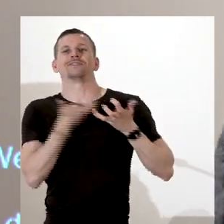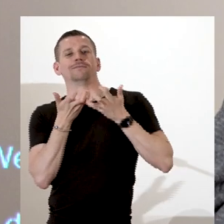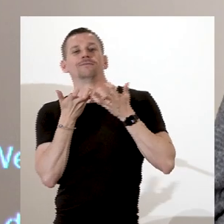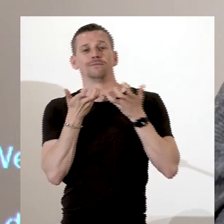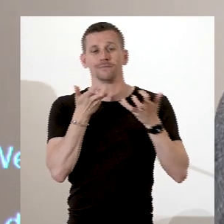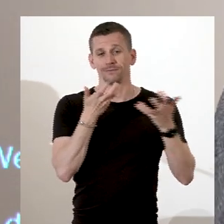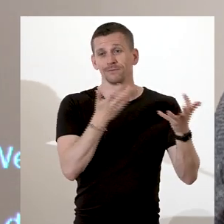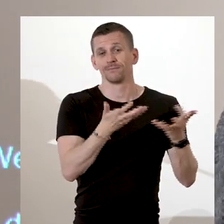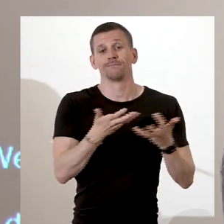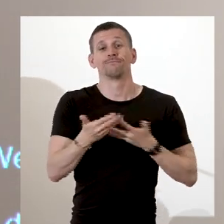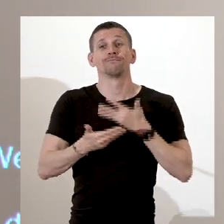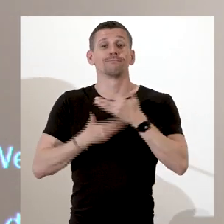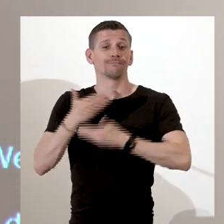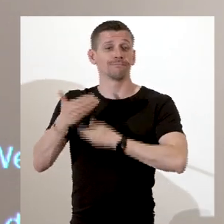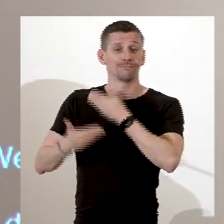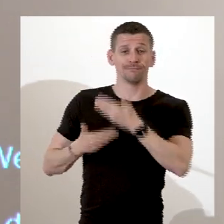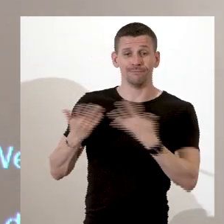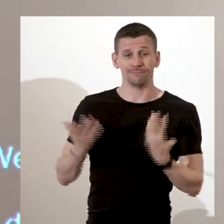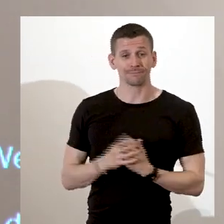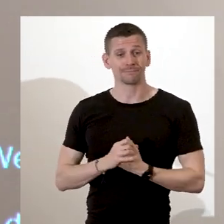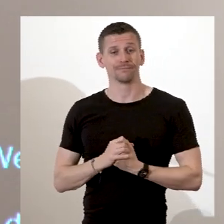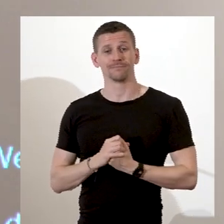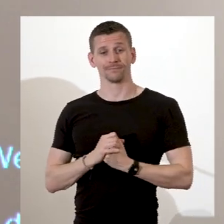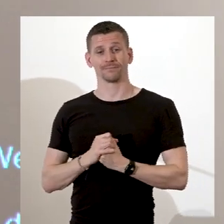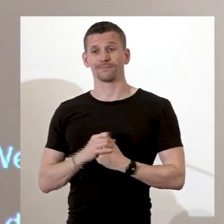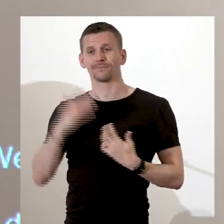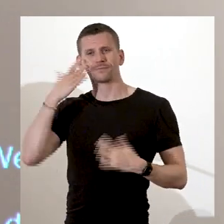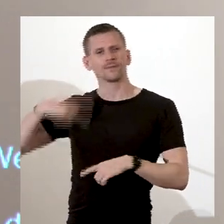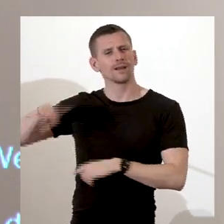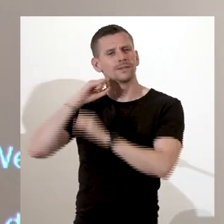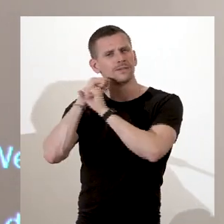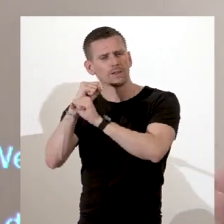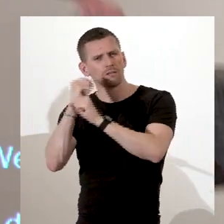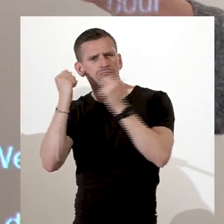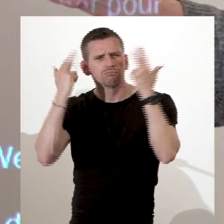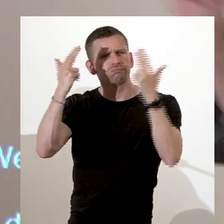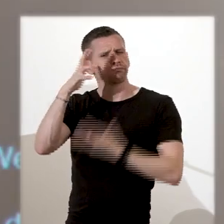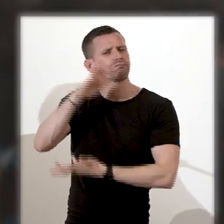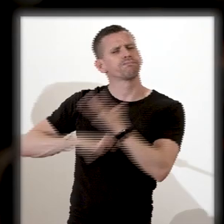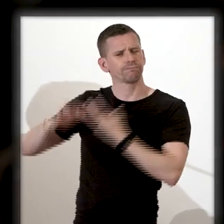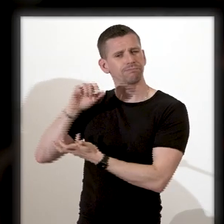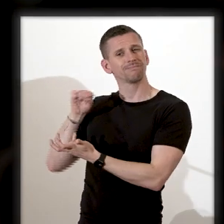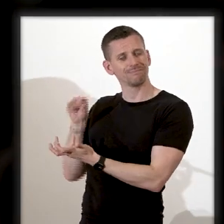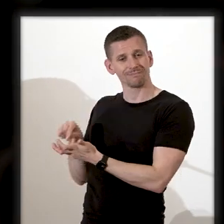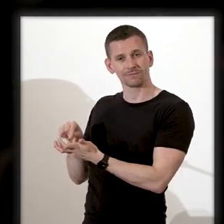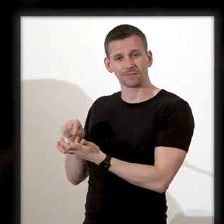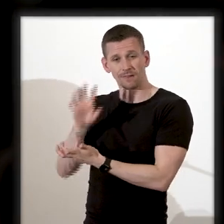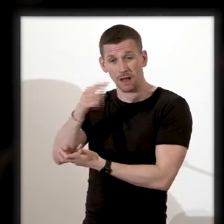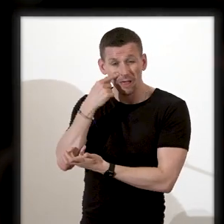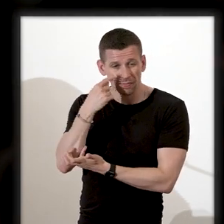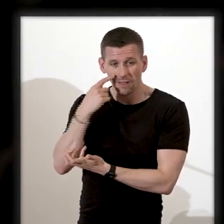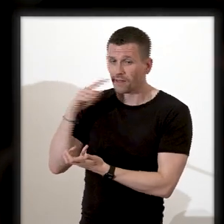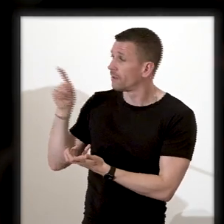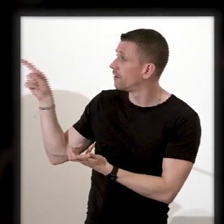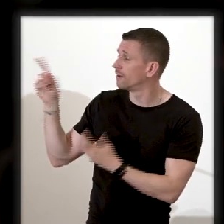rébellion d'esclaves, comme vous le savez, en 1791. J'y reviens tout de suite. Parce que l'interprétation de l'image, pour l'instant, vous le voyez agenouillée, bien